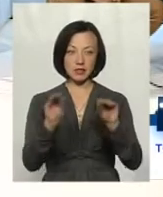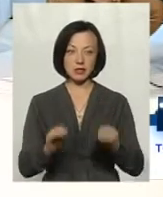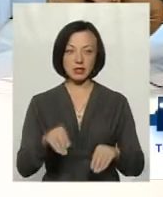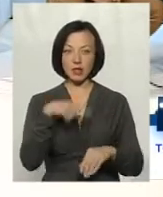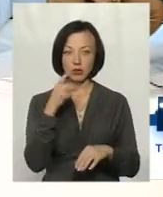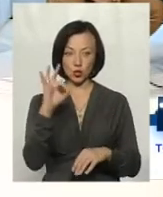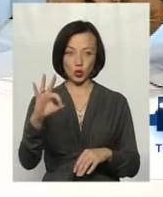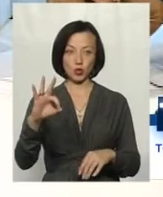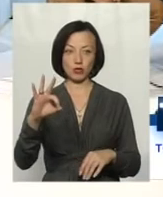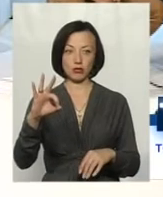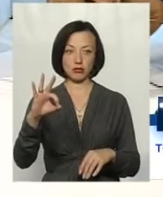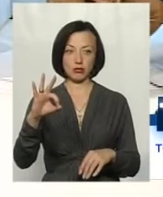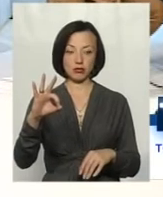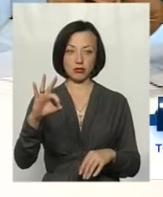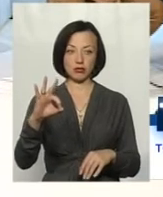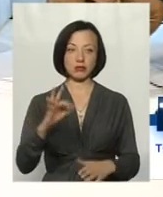каже нуль.